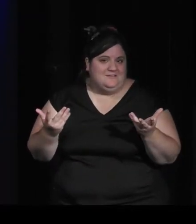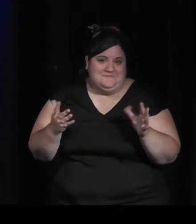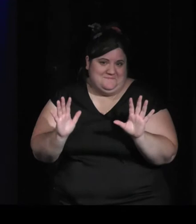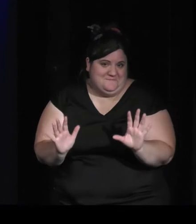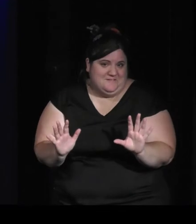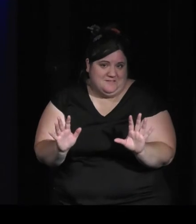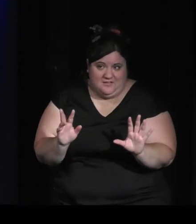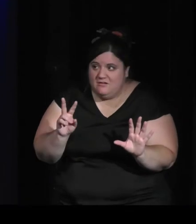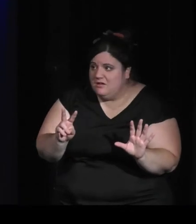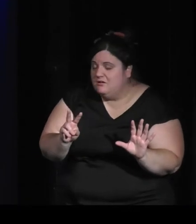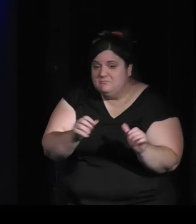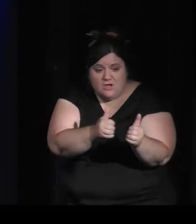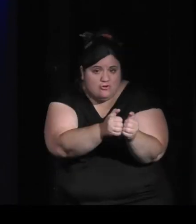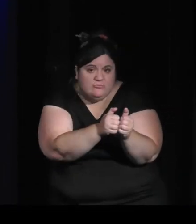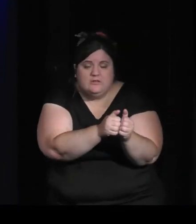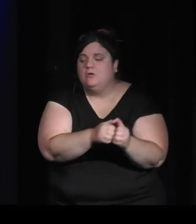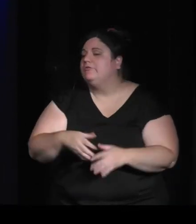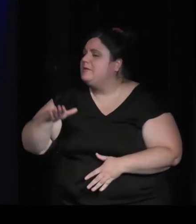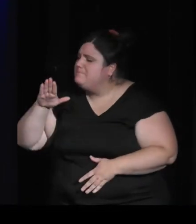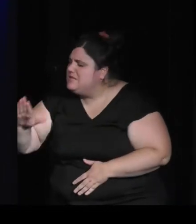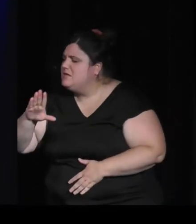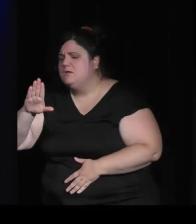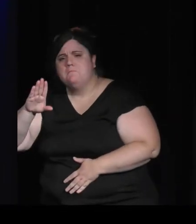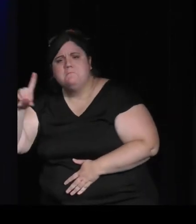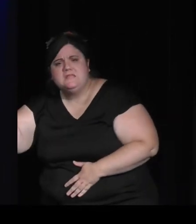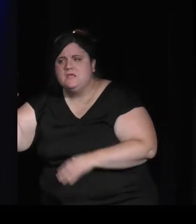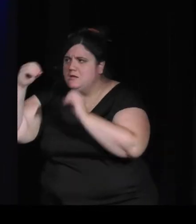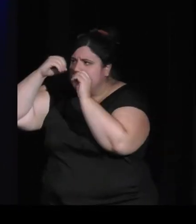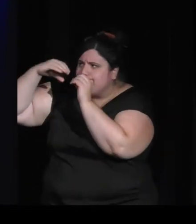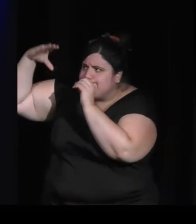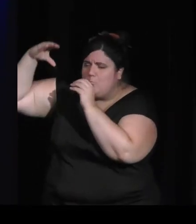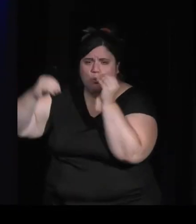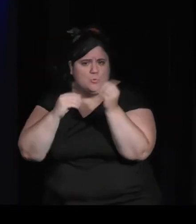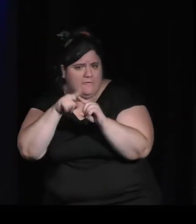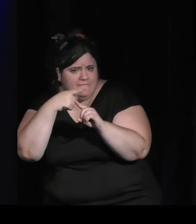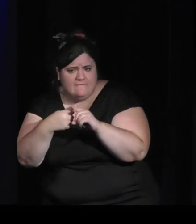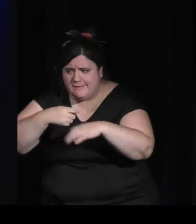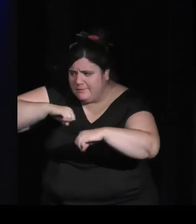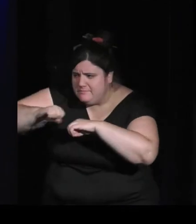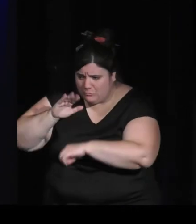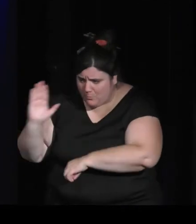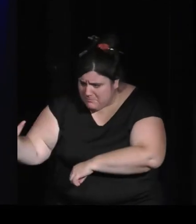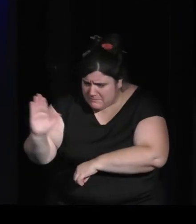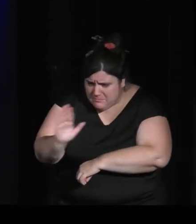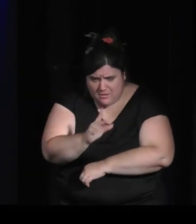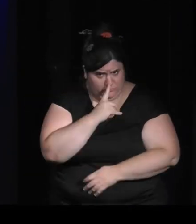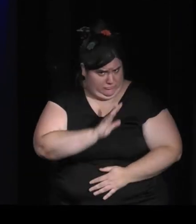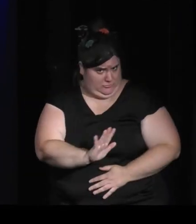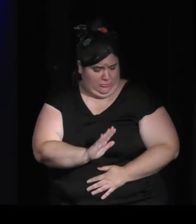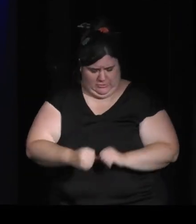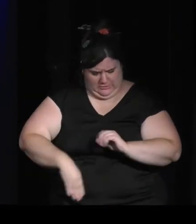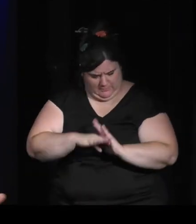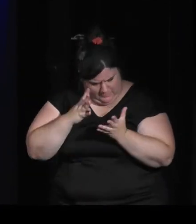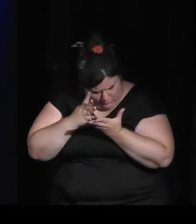Je ne fonctionne pas par jeu vidéo, BD ou animation. Je fonctionne par envie d'un projet. Je le développe, je l'écris, je vais poser des